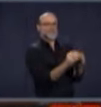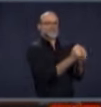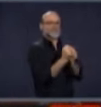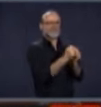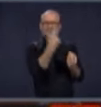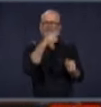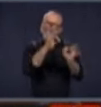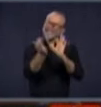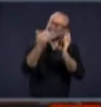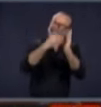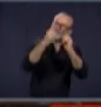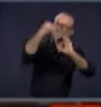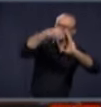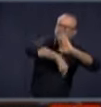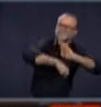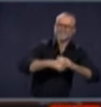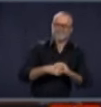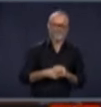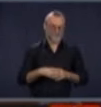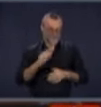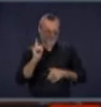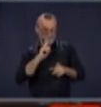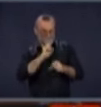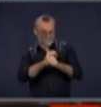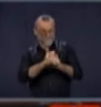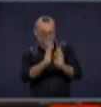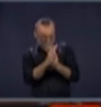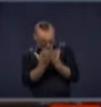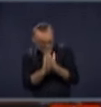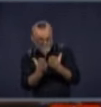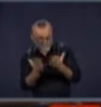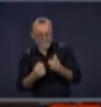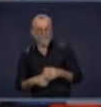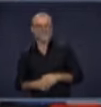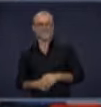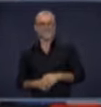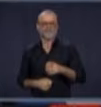Pourriez-vous expliquer un peu plus est-ce que ce sera un livret?